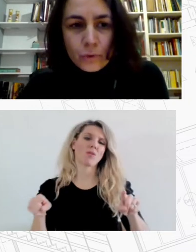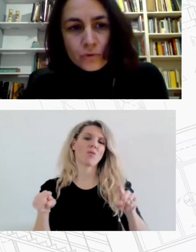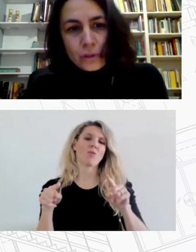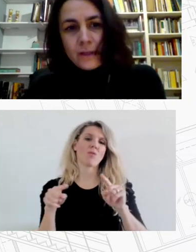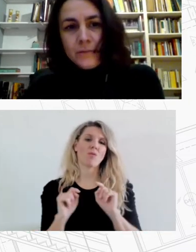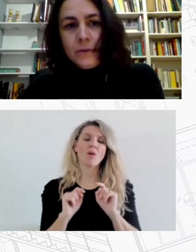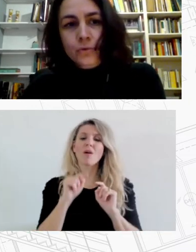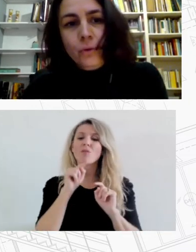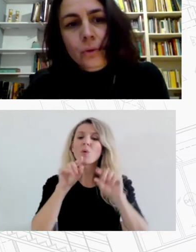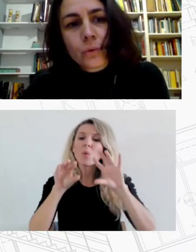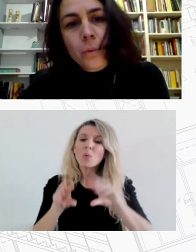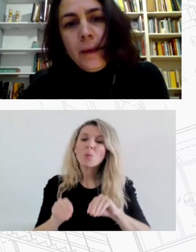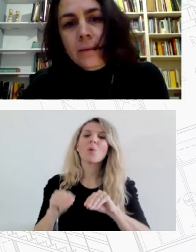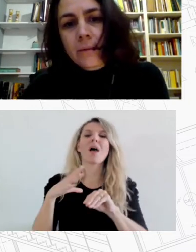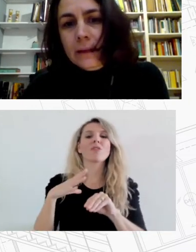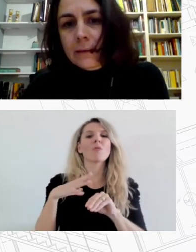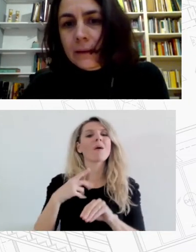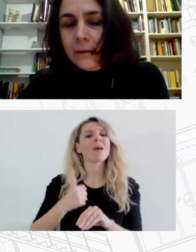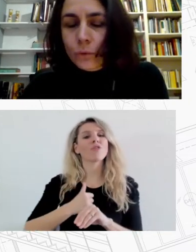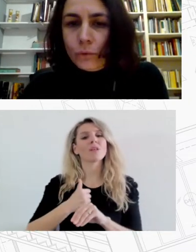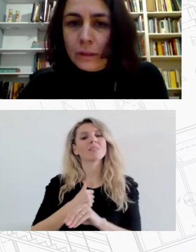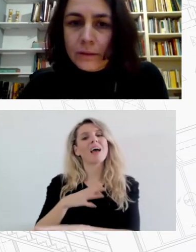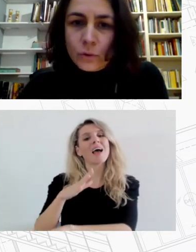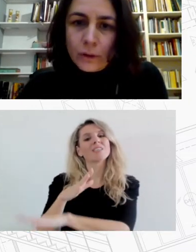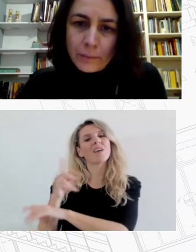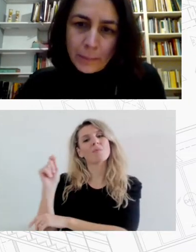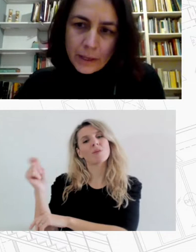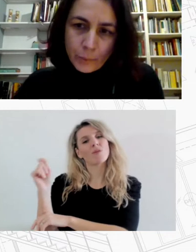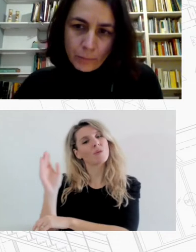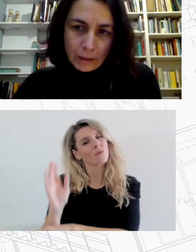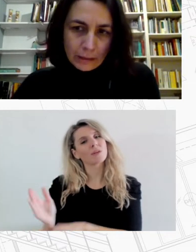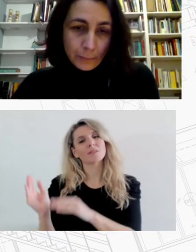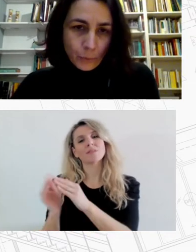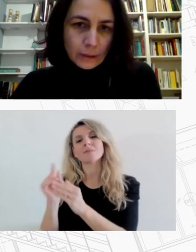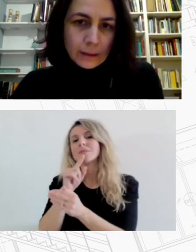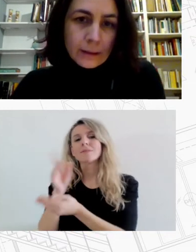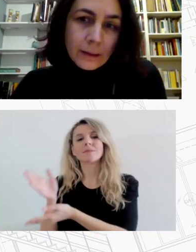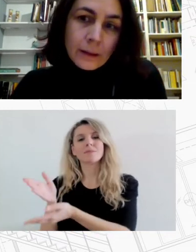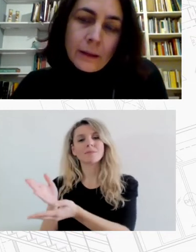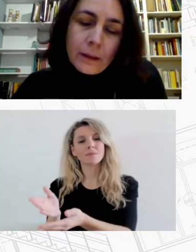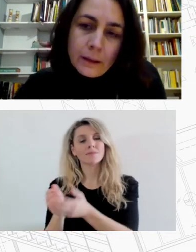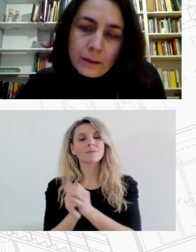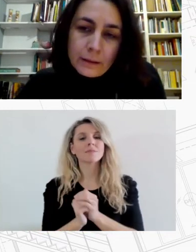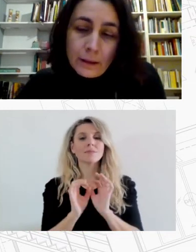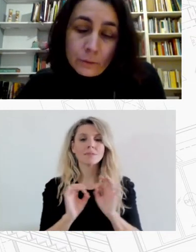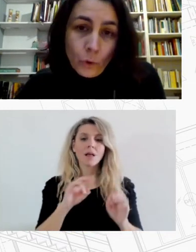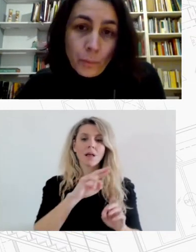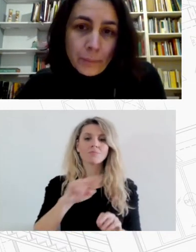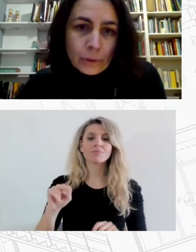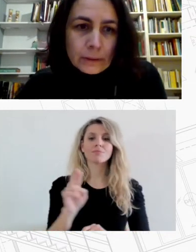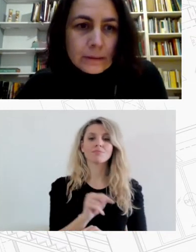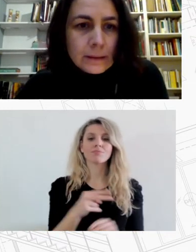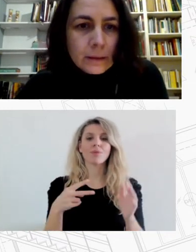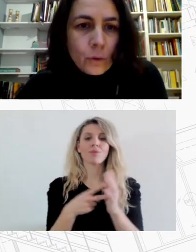ωφελούμενους ασφαλισμένους του ιδιωτικού τομέα και βέβαια καταργήθηκε το 2012 μια πάρα πολύ μεγάλη απώλεια για τον